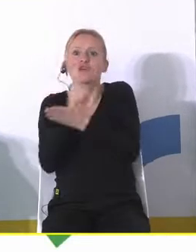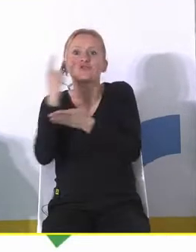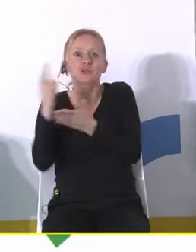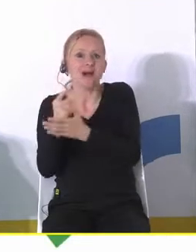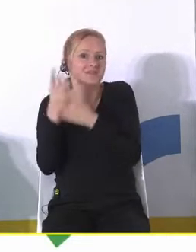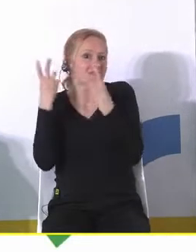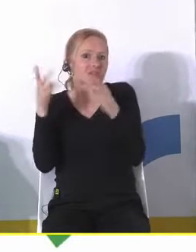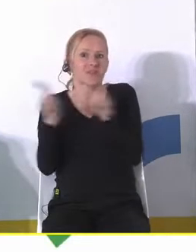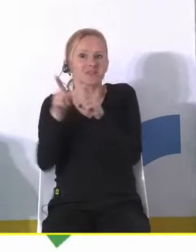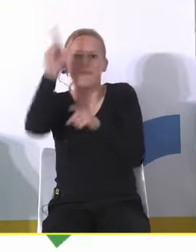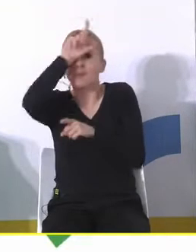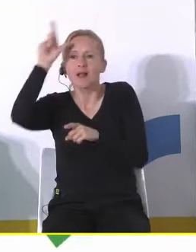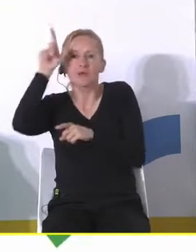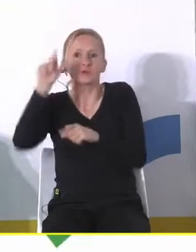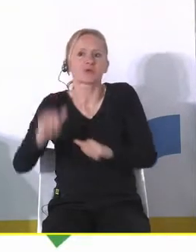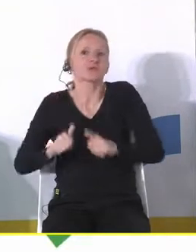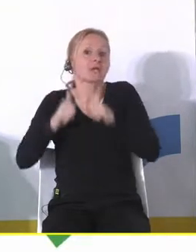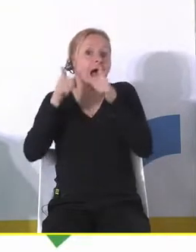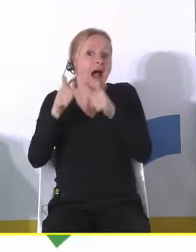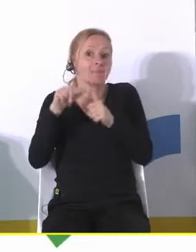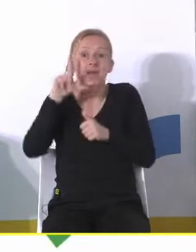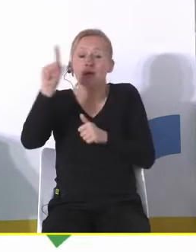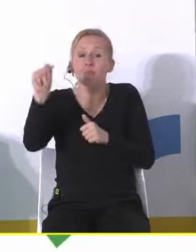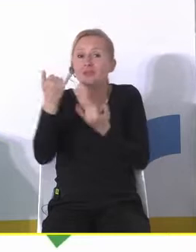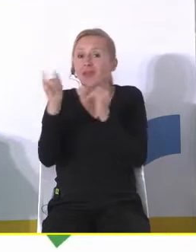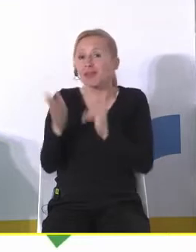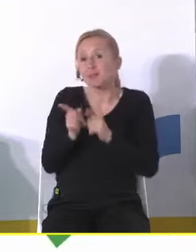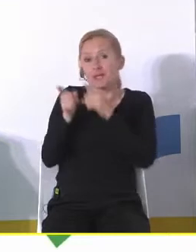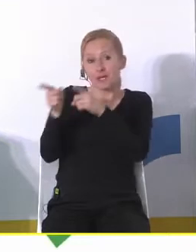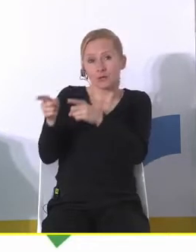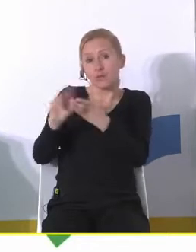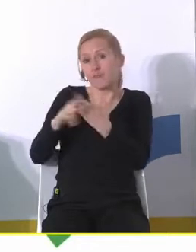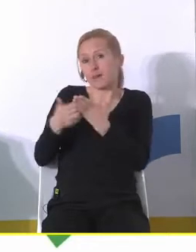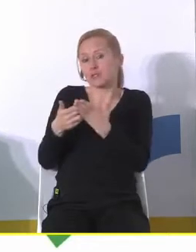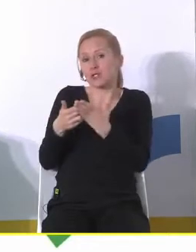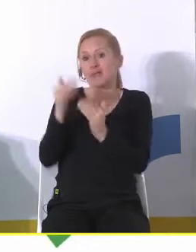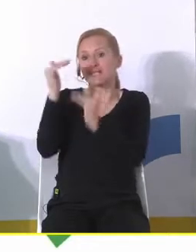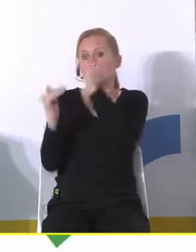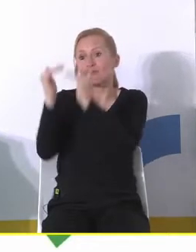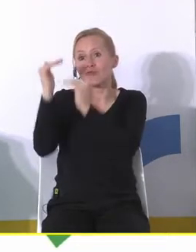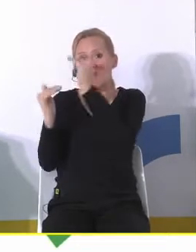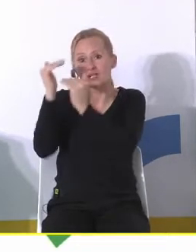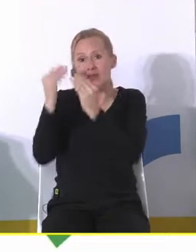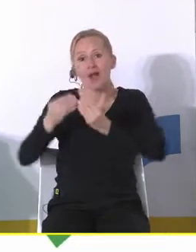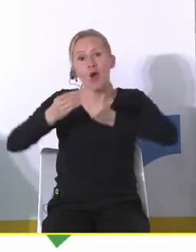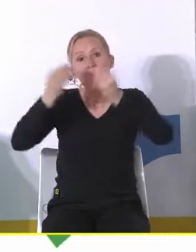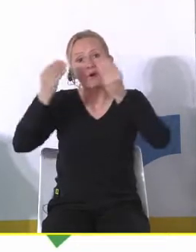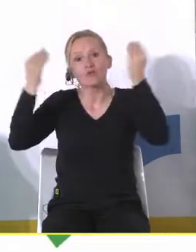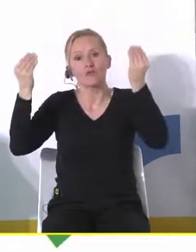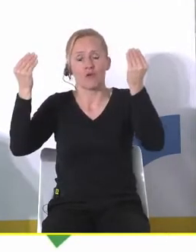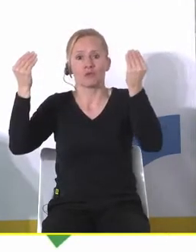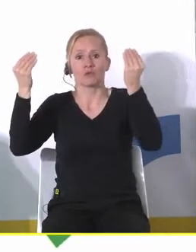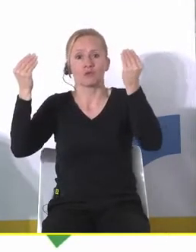ważną szansą dla demografii jest właśnie to żeby iść bardziej w stronę tak ja bym to można by to nazwać bardziej zrównoważonej urbanizacji tak to